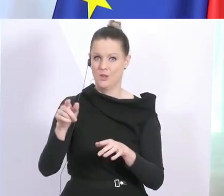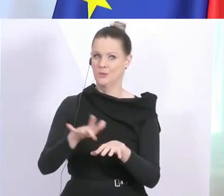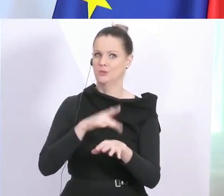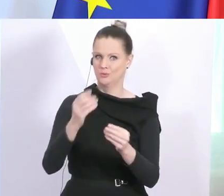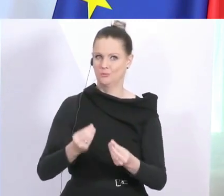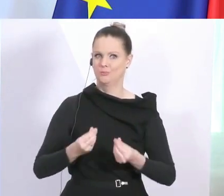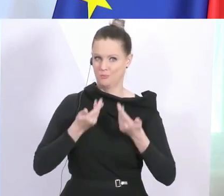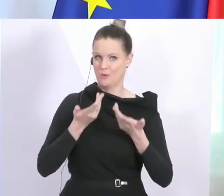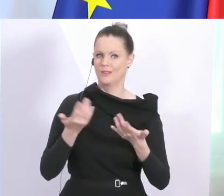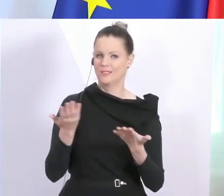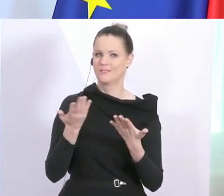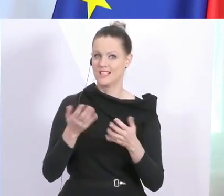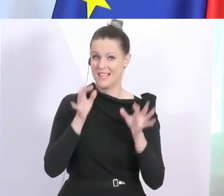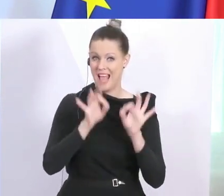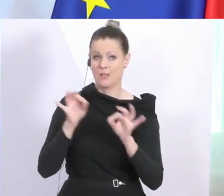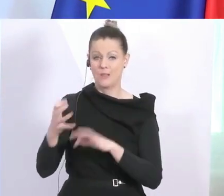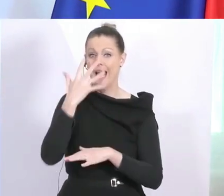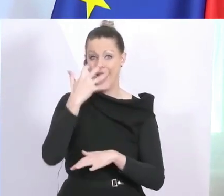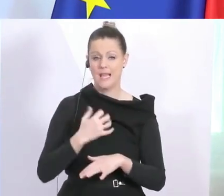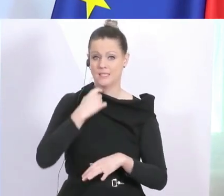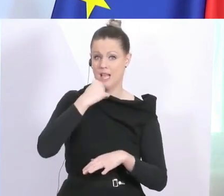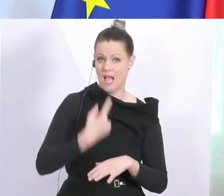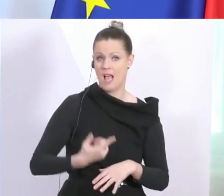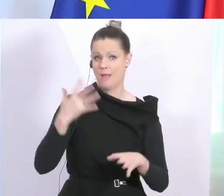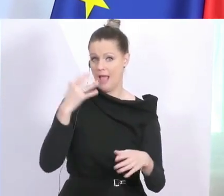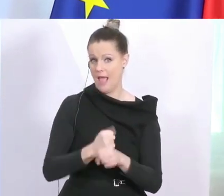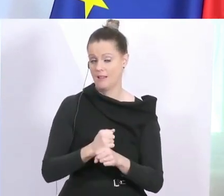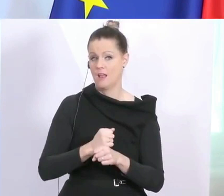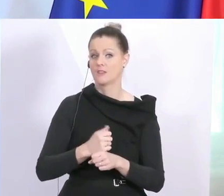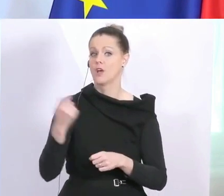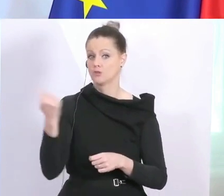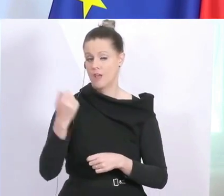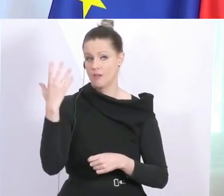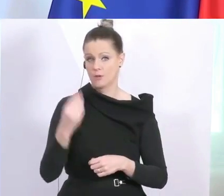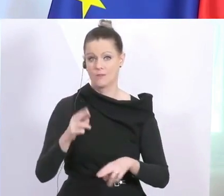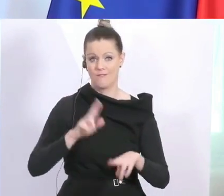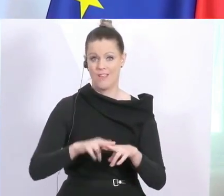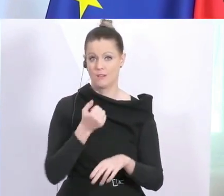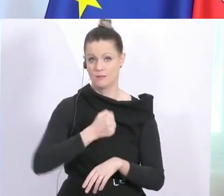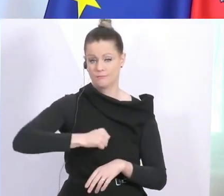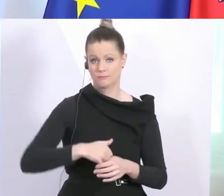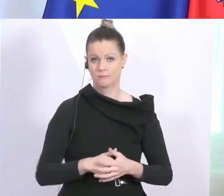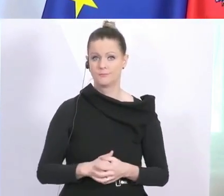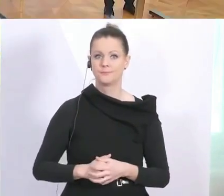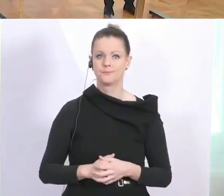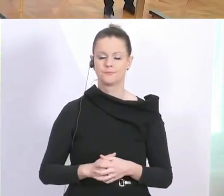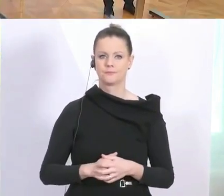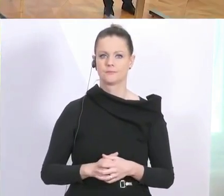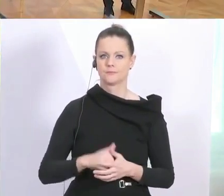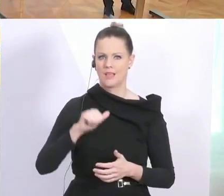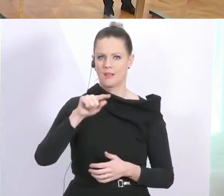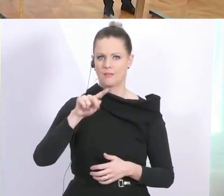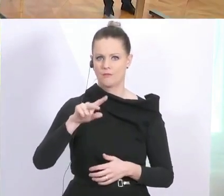ernst zu nehmen sind, umzusetzen sind und auch mit nötiger Konsequenz verfolgt wird, wenn sie nicht eingehalten werden. Danke.